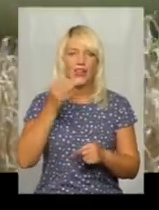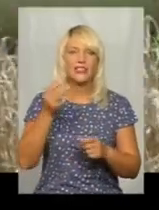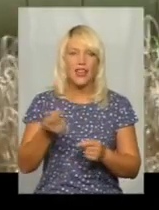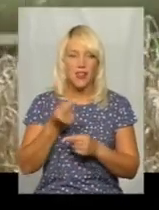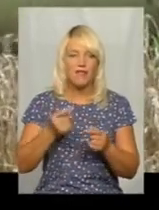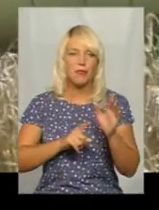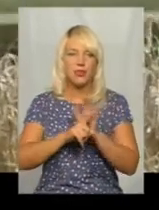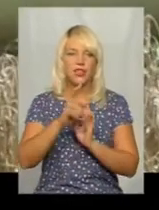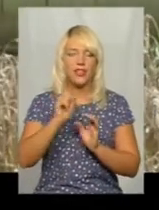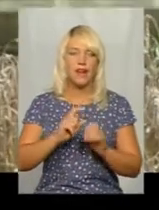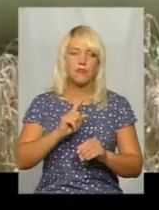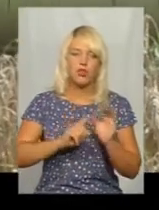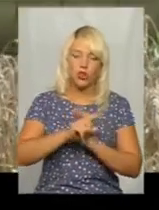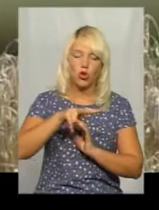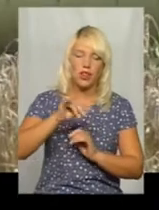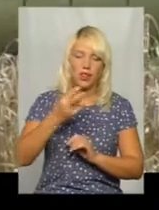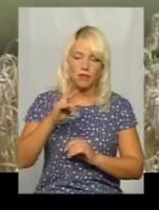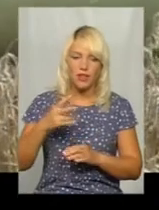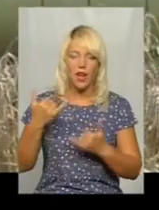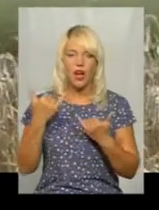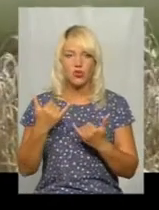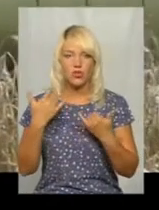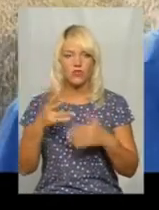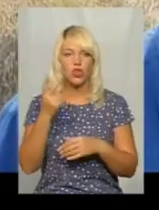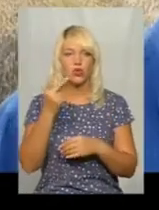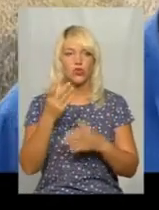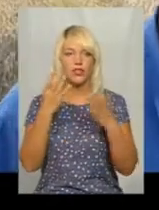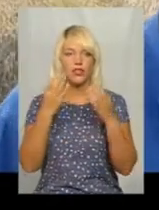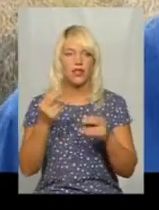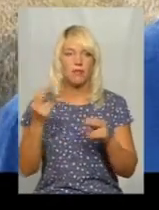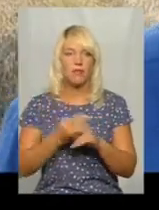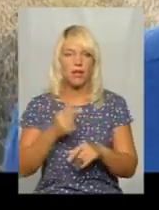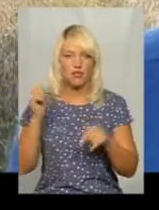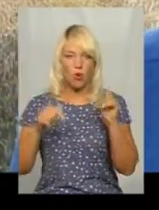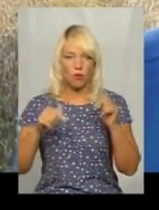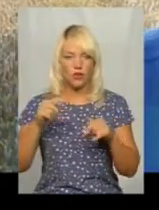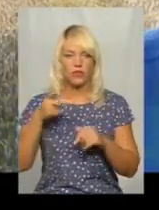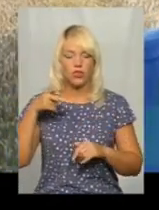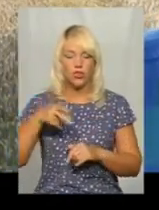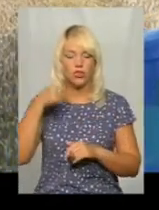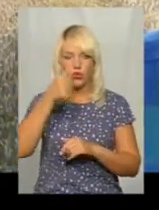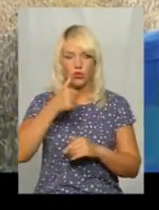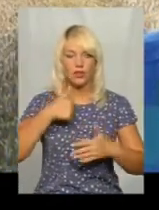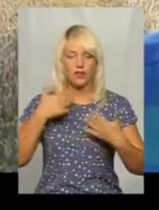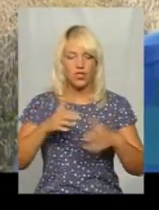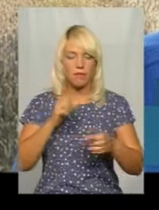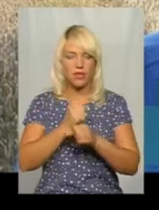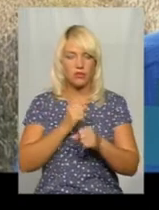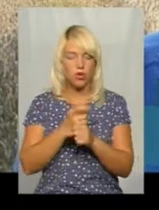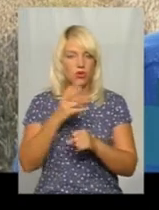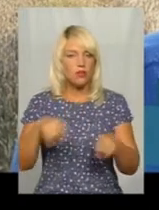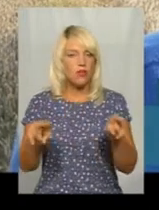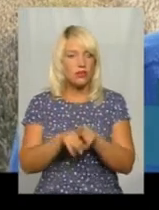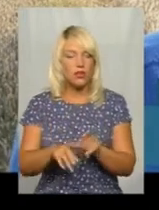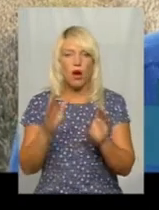липня. І за календарний місяць сьогодні – другий день без опадів. З 2000 року я працюю на землі, але ще таких погодних